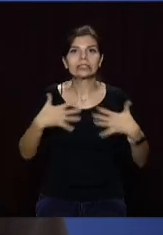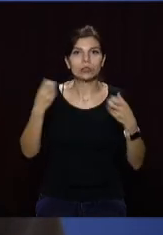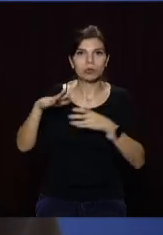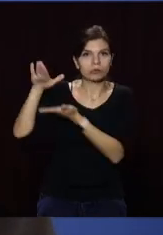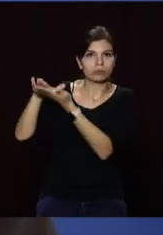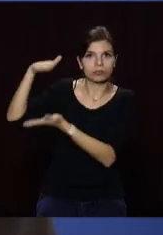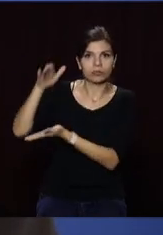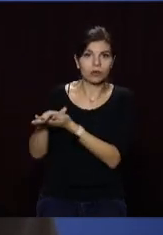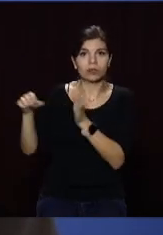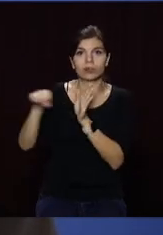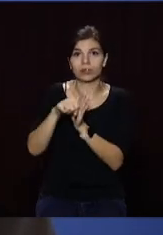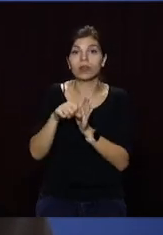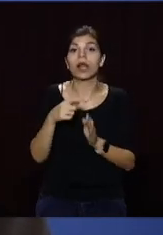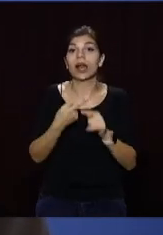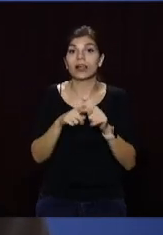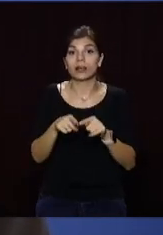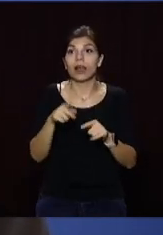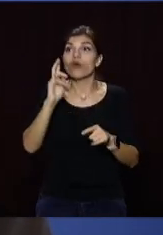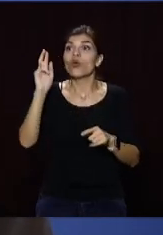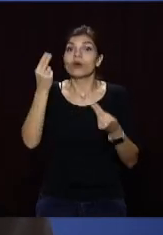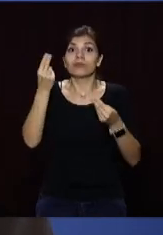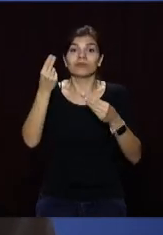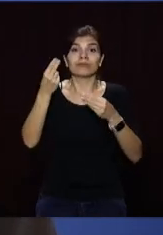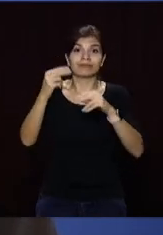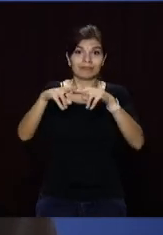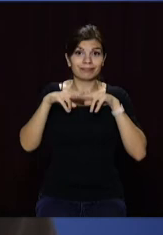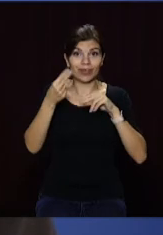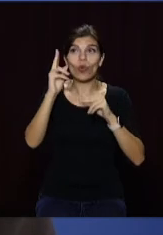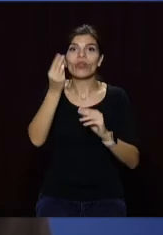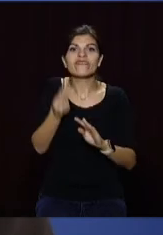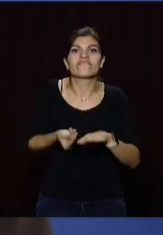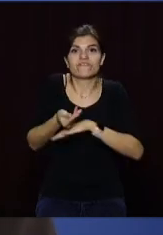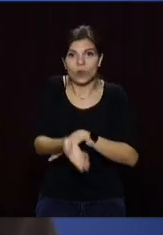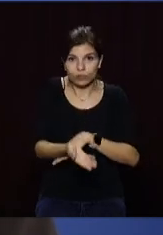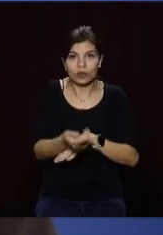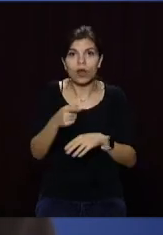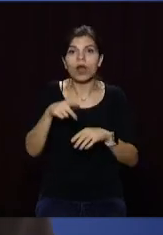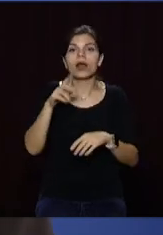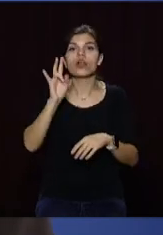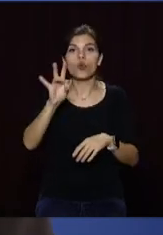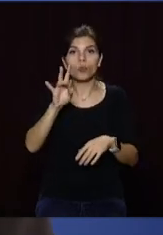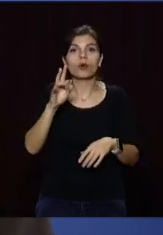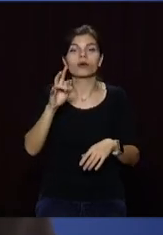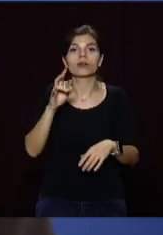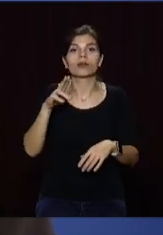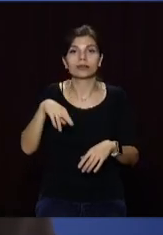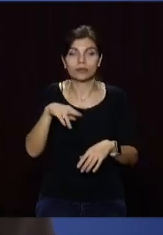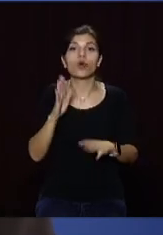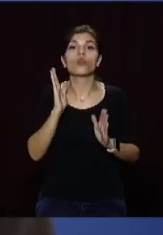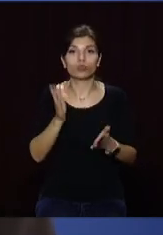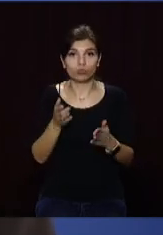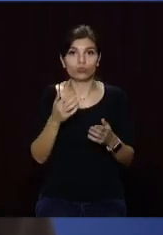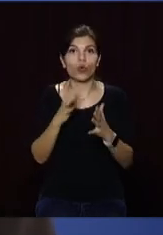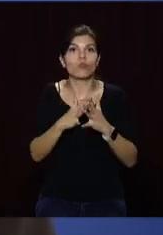Завдяки цій субвенції, цим інвестиціям вже у листопаді-грудні буде 60%